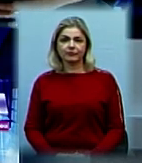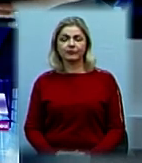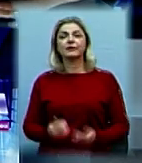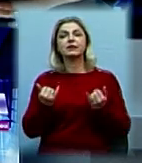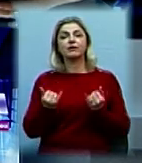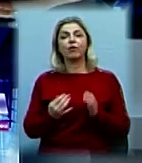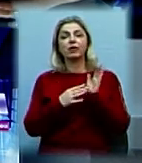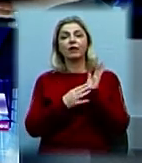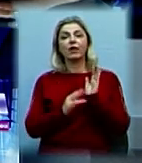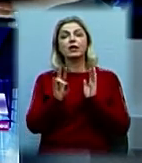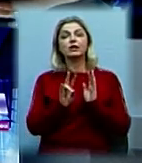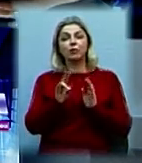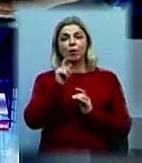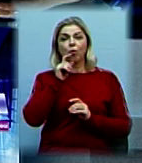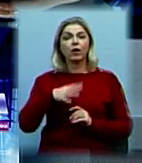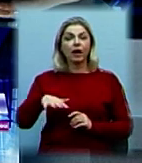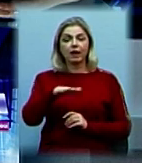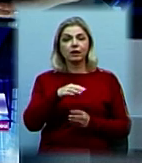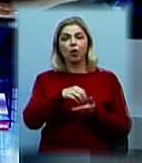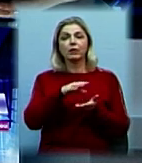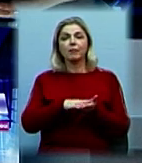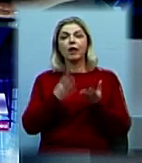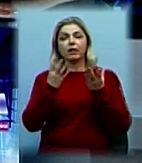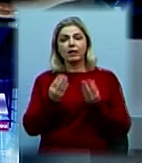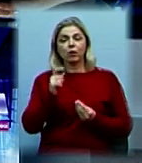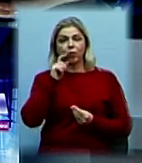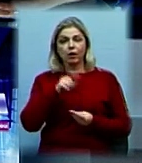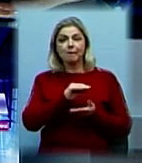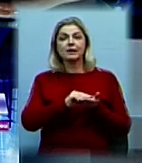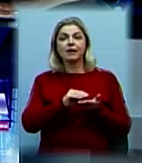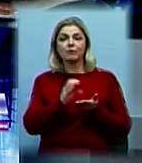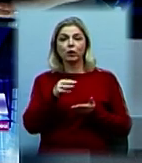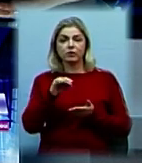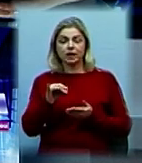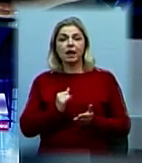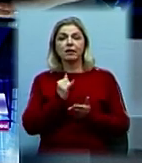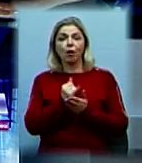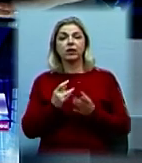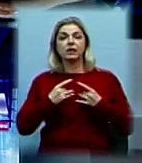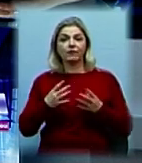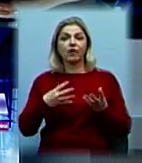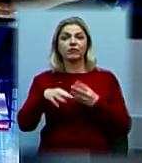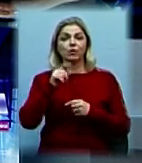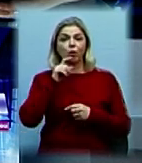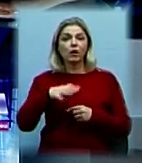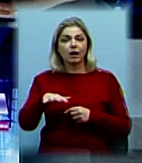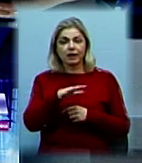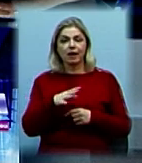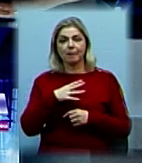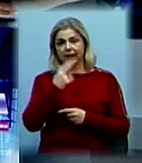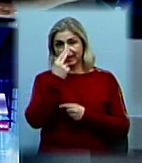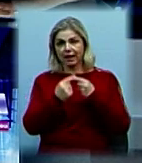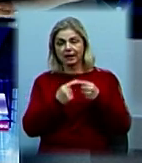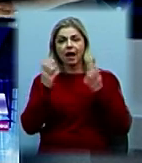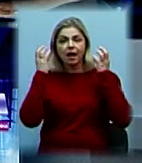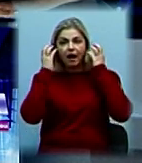Сьогодні, 9 листопада, в Україні відзначають День української писемності. З нагоди свято у всій країні відбувся традиційний радіодиктант.